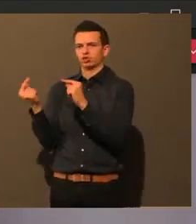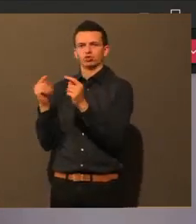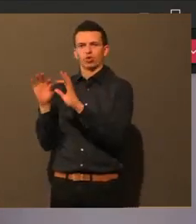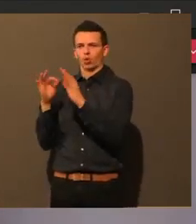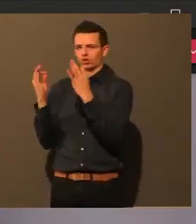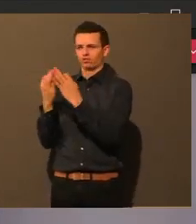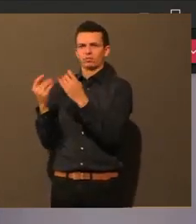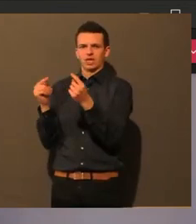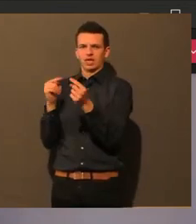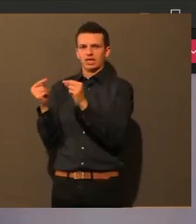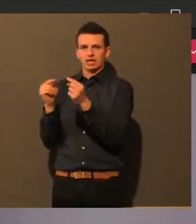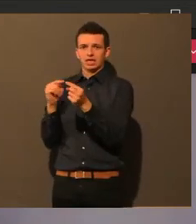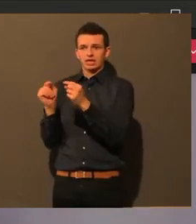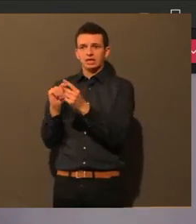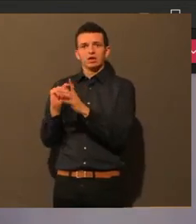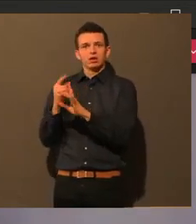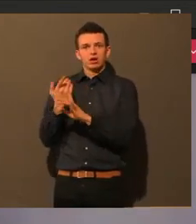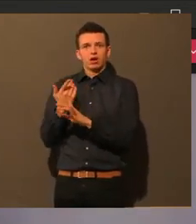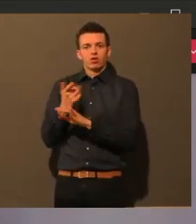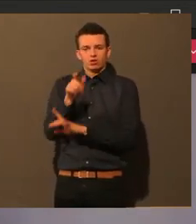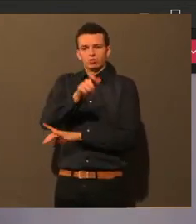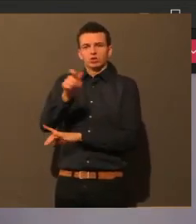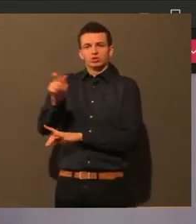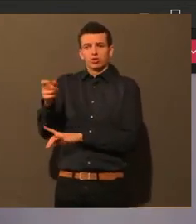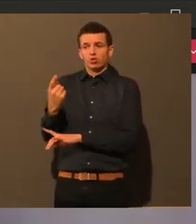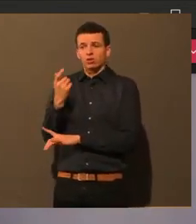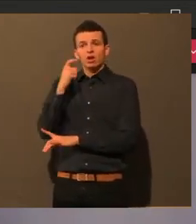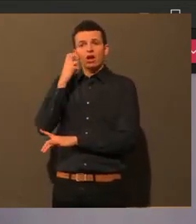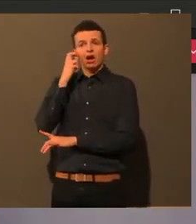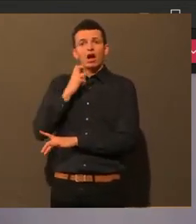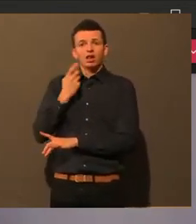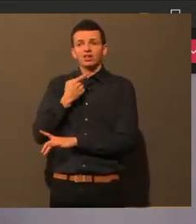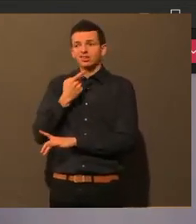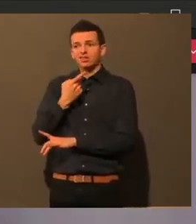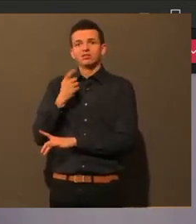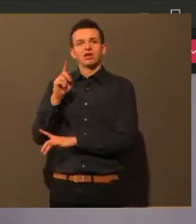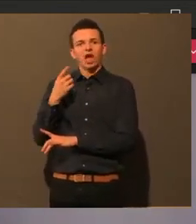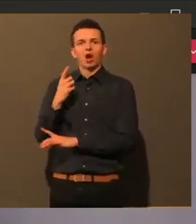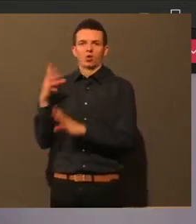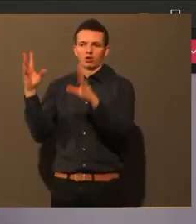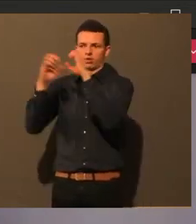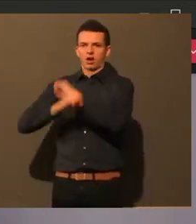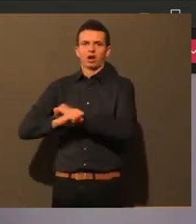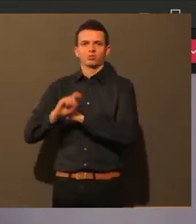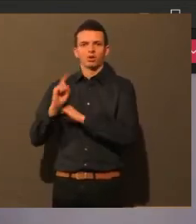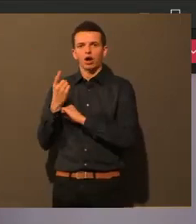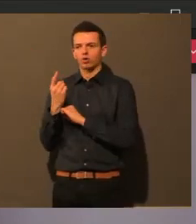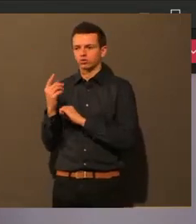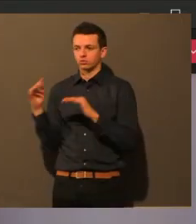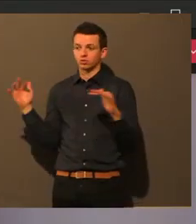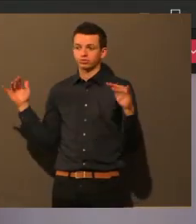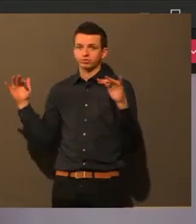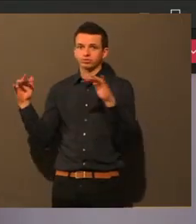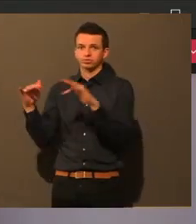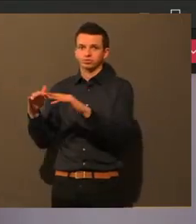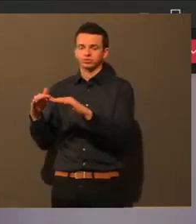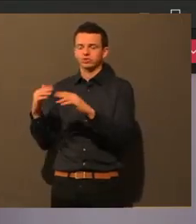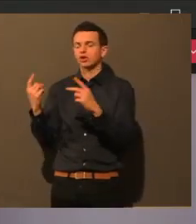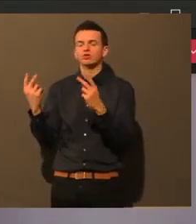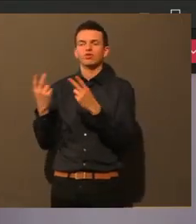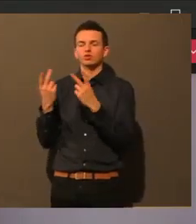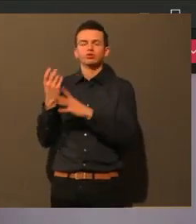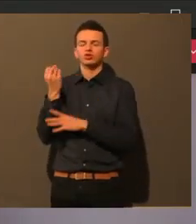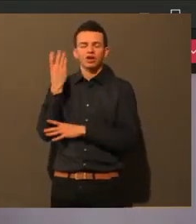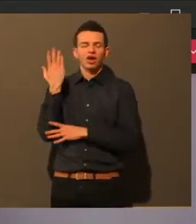stellenweise, dass auch die Älteren oder Risikogruppen sich auch gerne zu den Hauptzeiten natürlich gern aus dem Haus bewegen. Man hat Kontakt, ich verstehe das